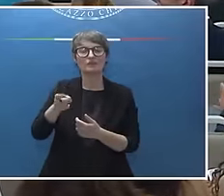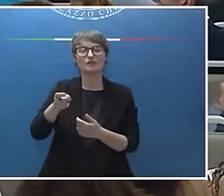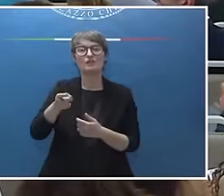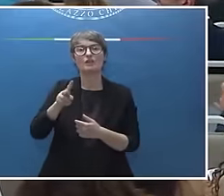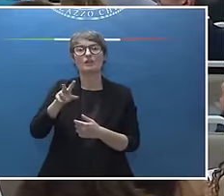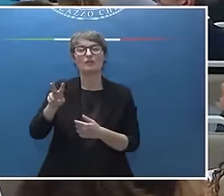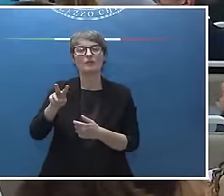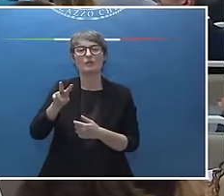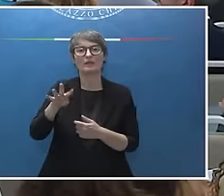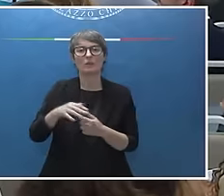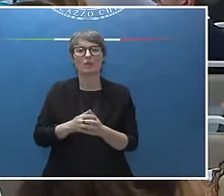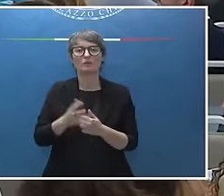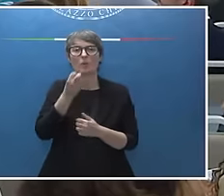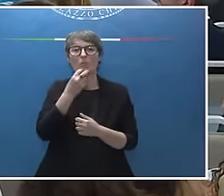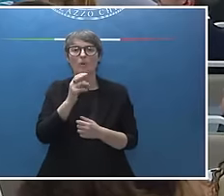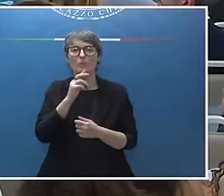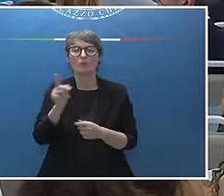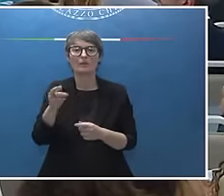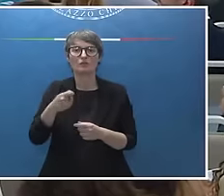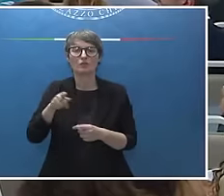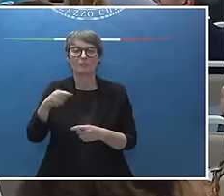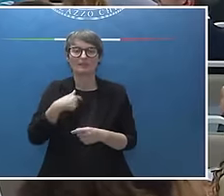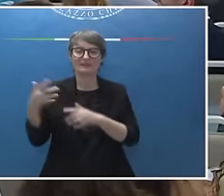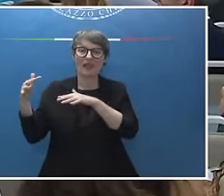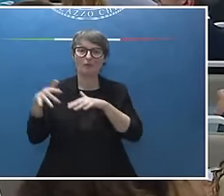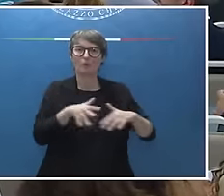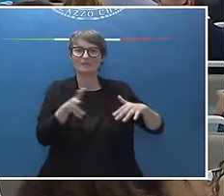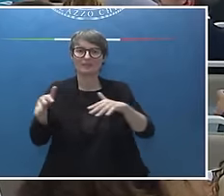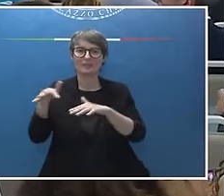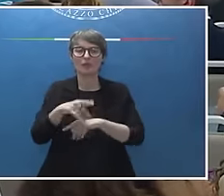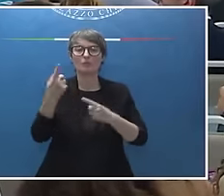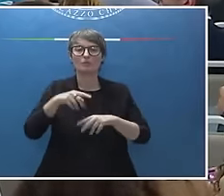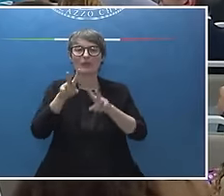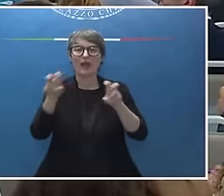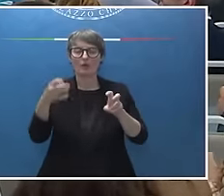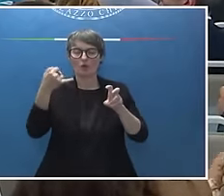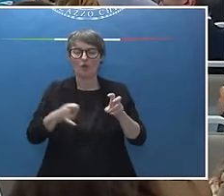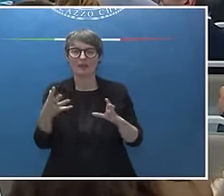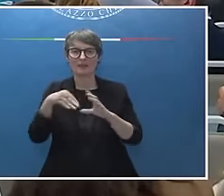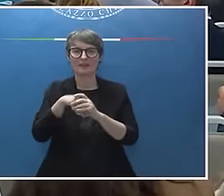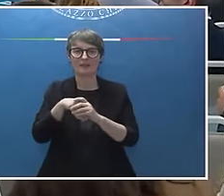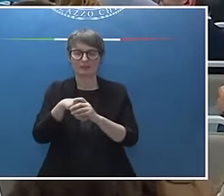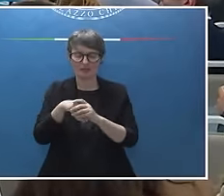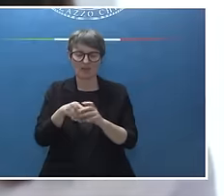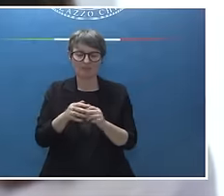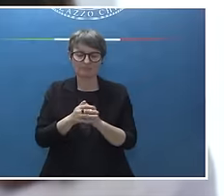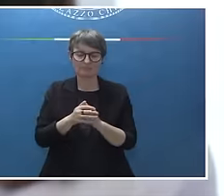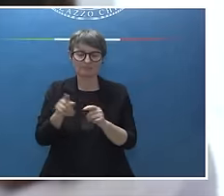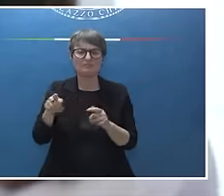Buon pomeriggio Presidente, flussi migratori è un tema che entra nelle conclusioni finali, si parla anche di